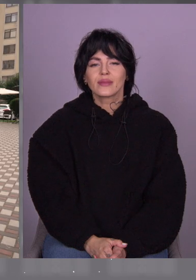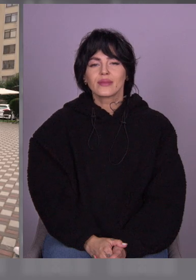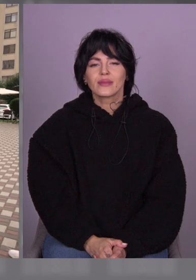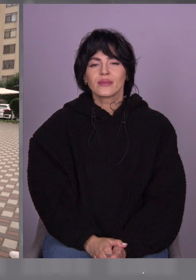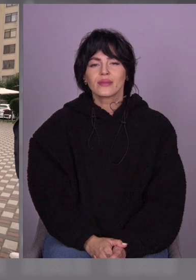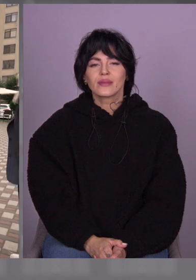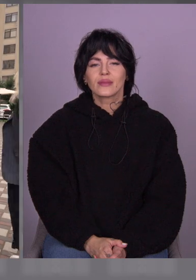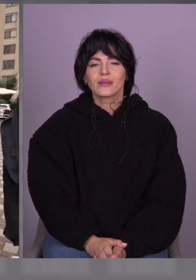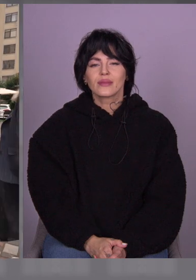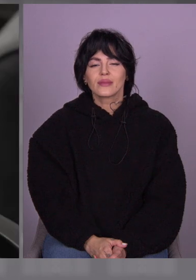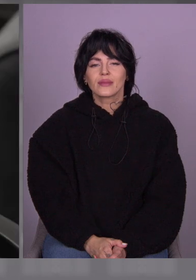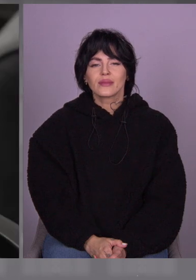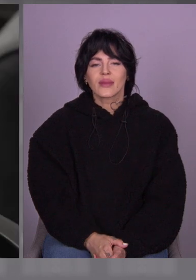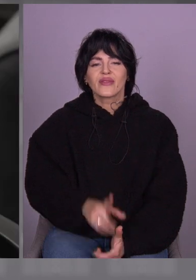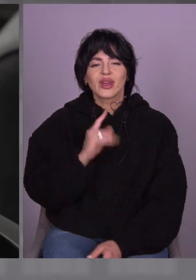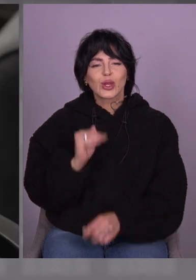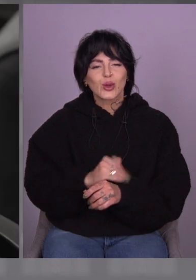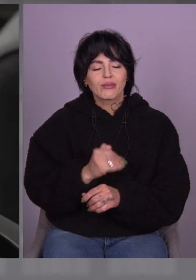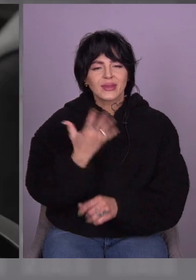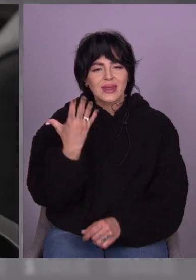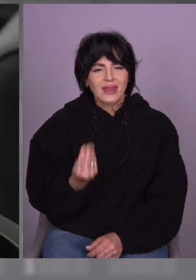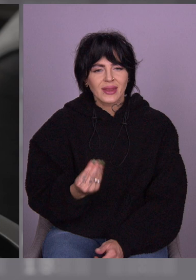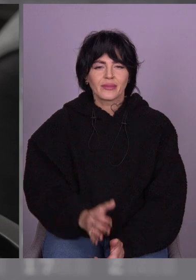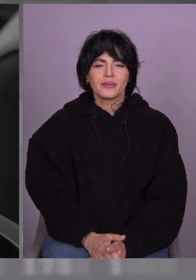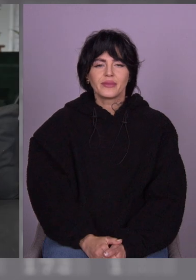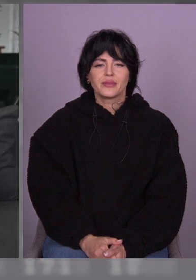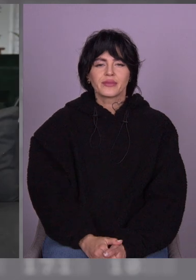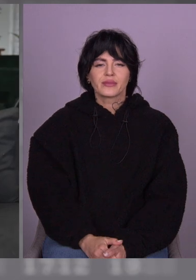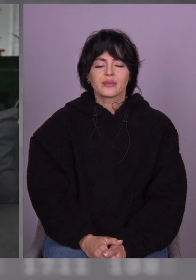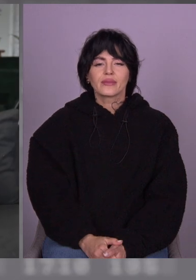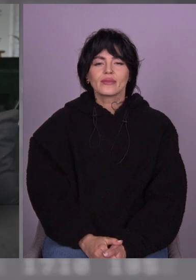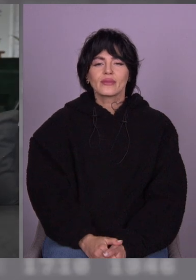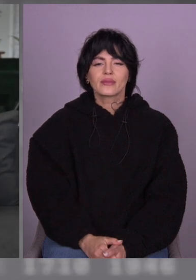Не лякайтеся. Добрий день. А ти Киріюшка?